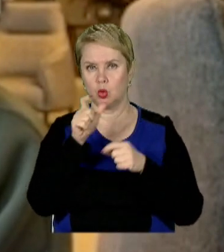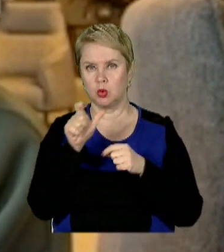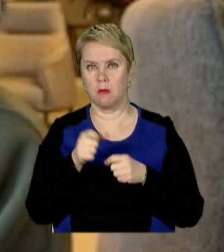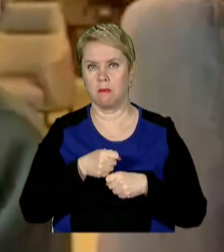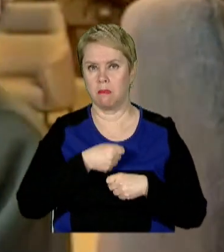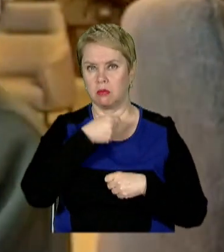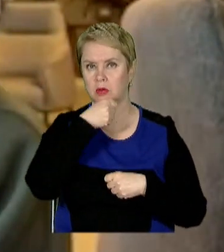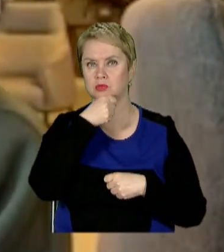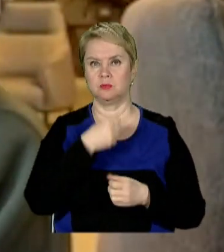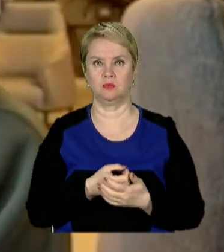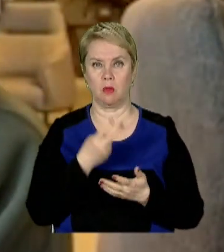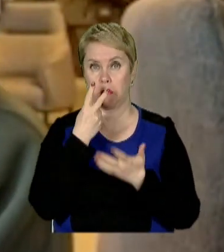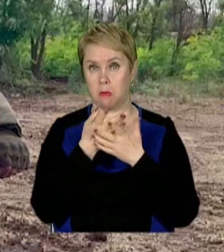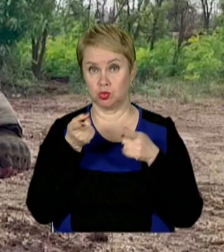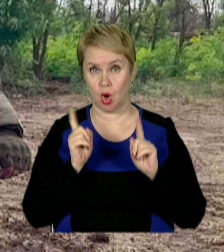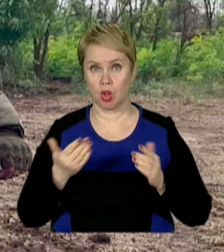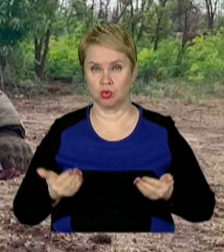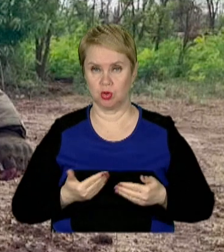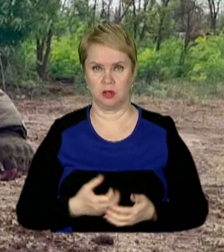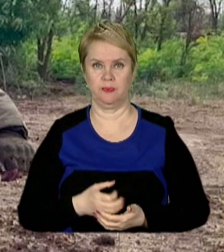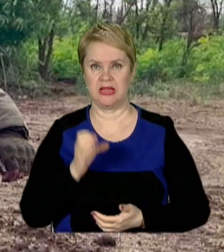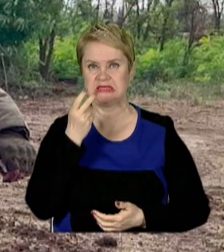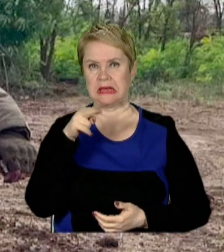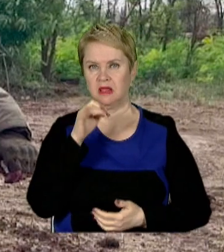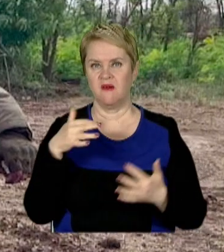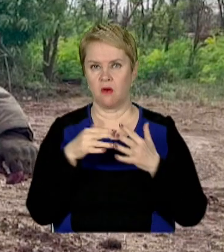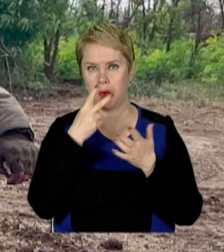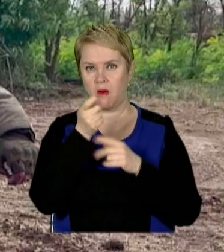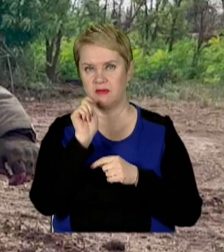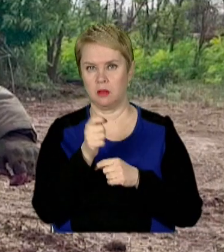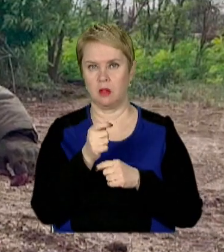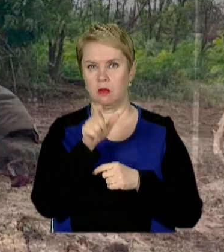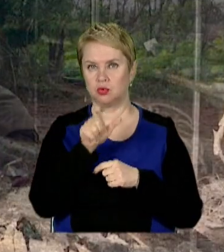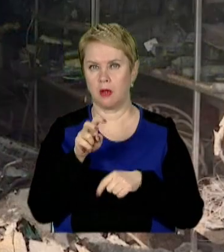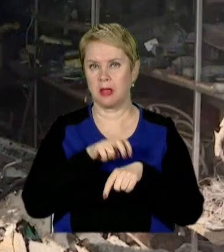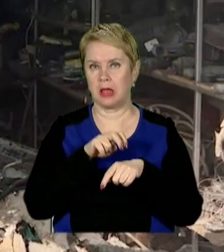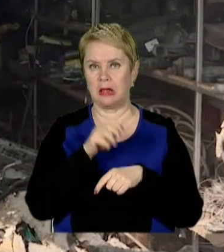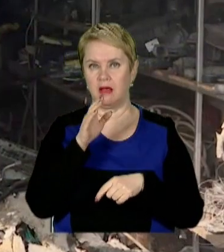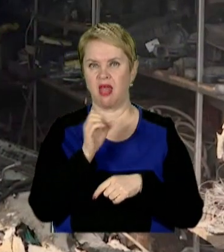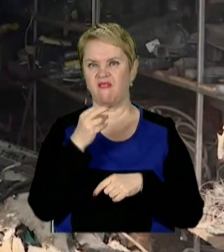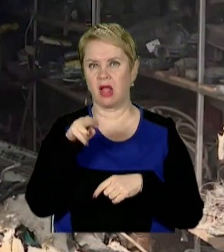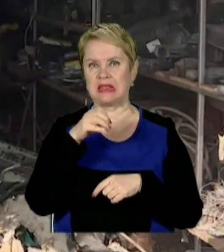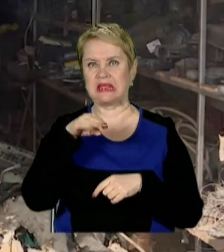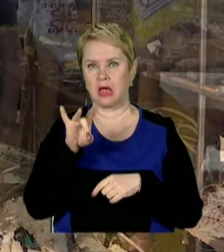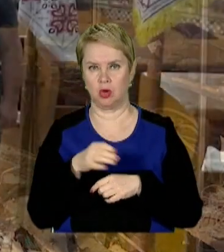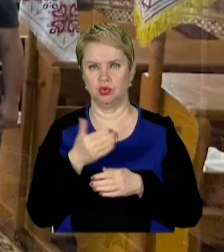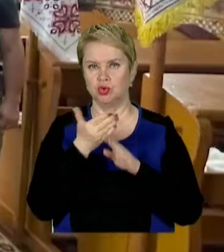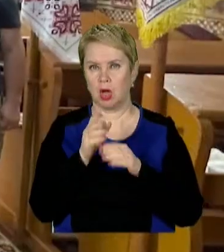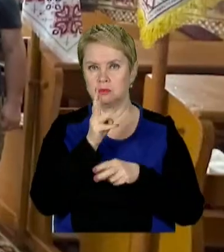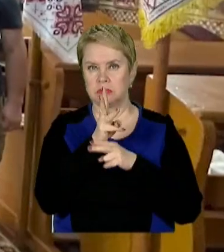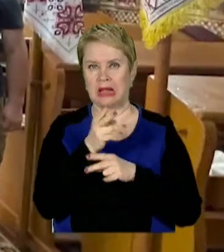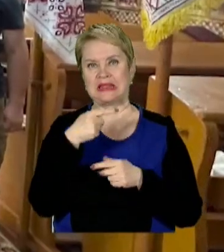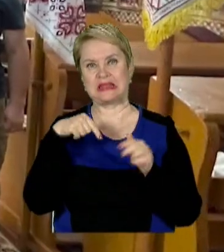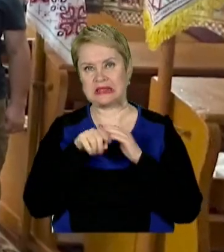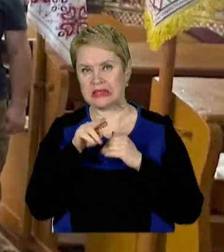подорослішати, побачити реальне життя. «Східний фронт» показує війну очима парамедика Євгена Титаренка. Частина фільму відзнята в